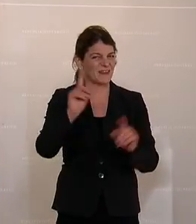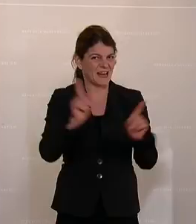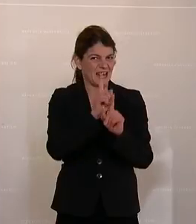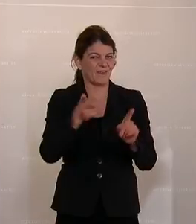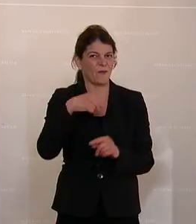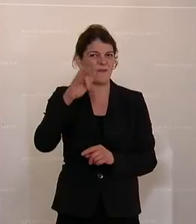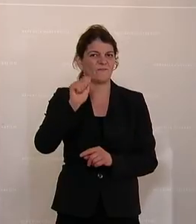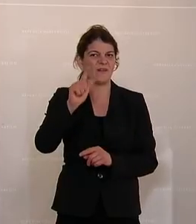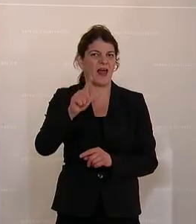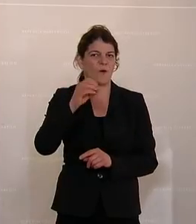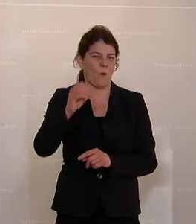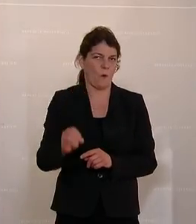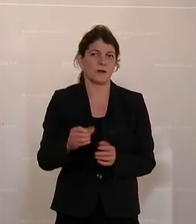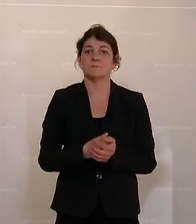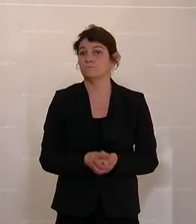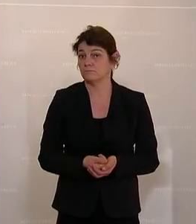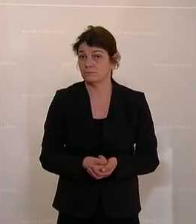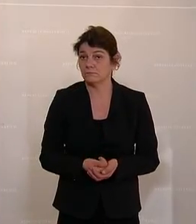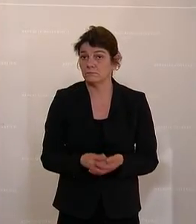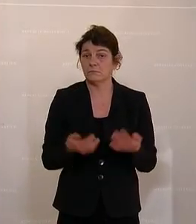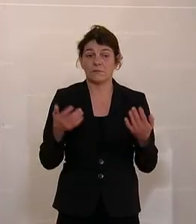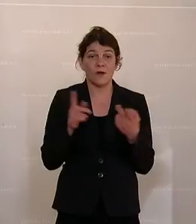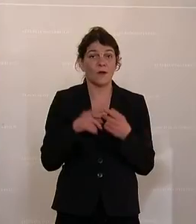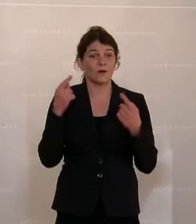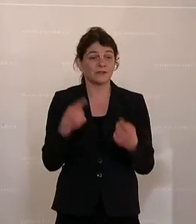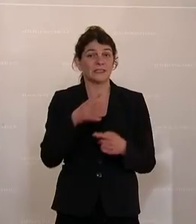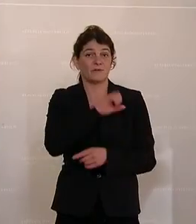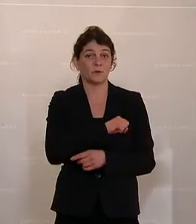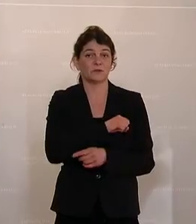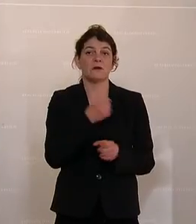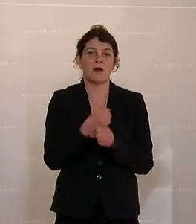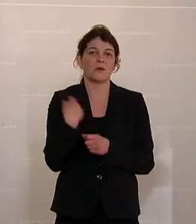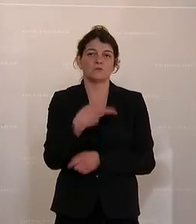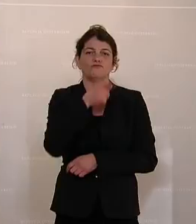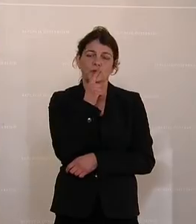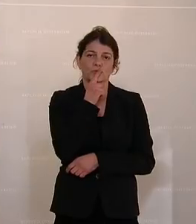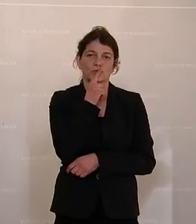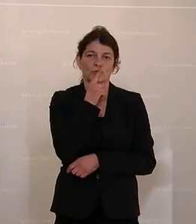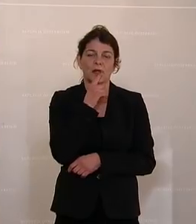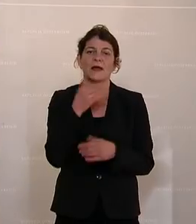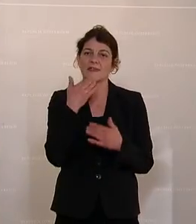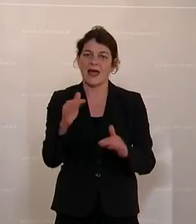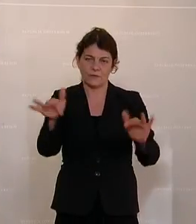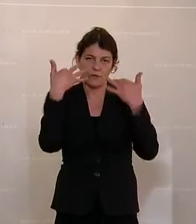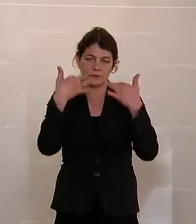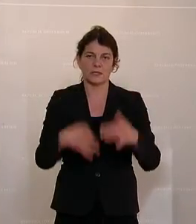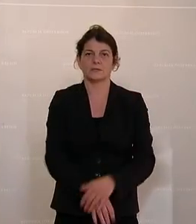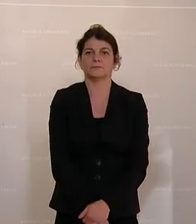Lied von Falko. Und dieser Frust macht uns stumm. Danke für Ihre Aufmerksamkeit.